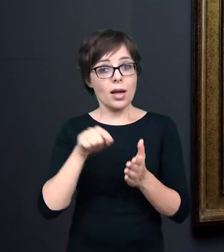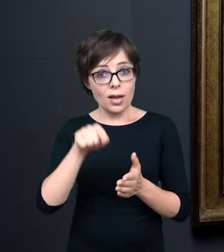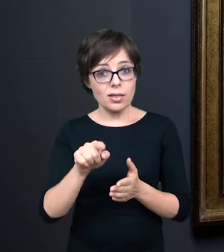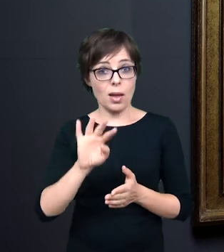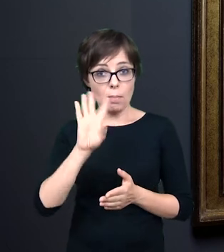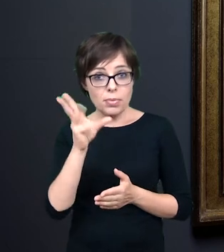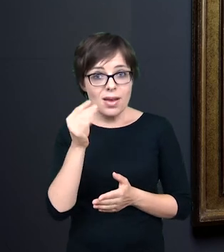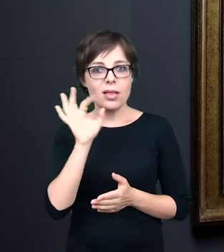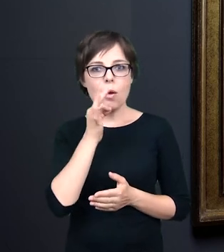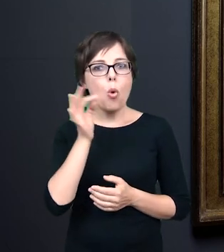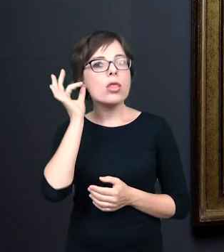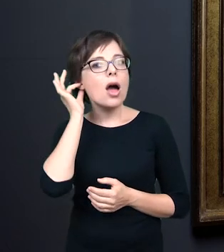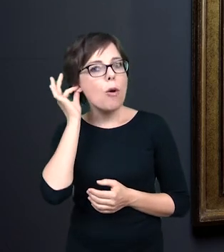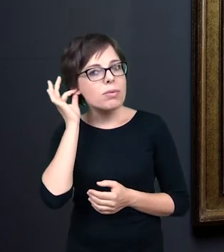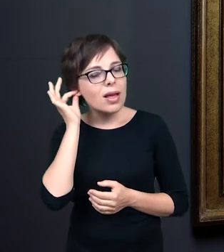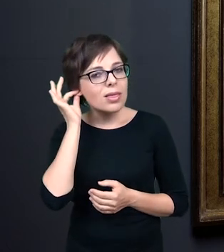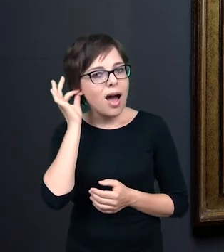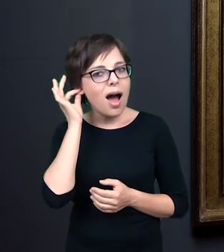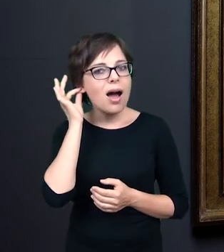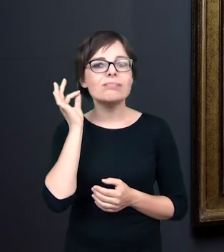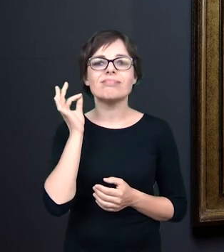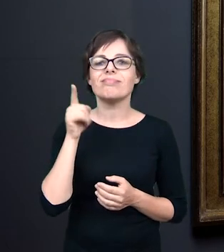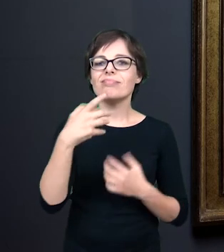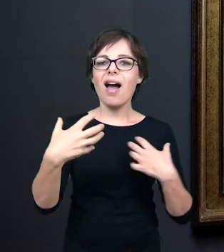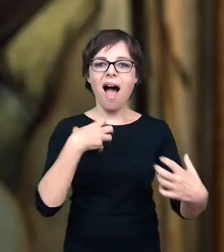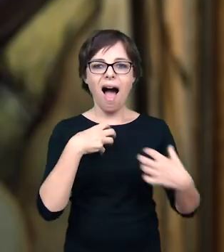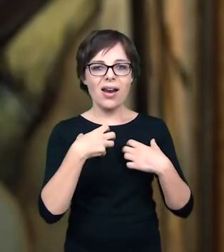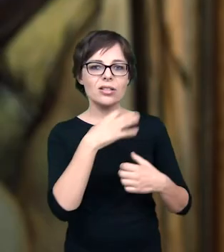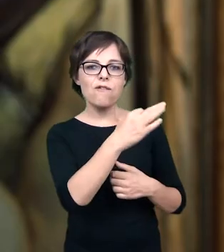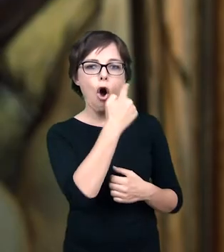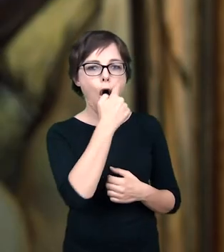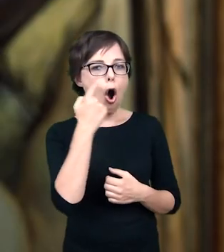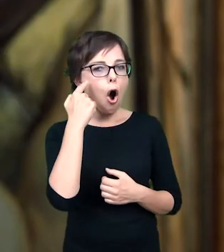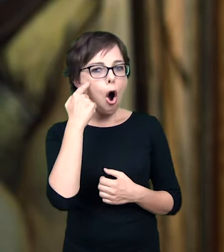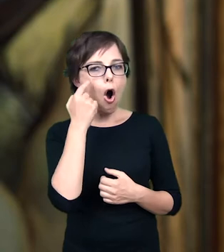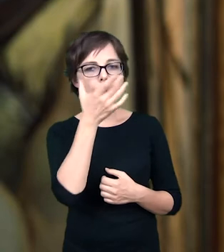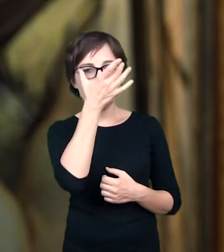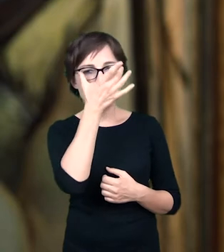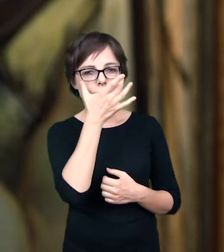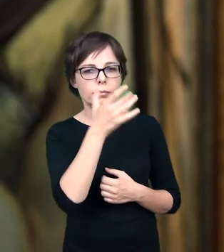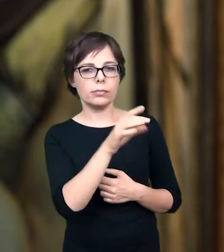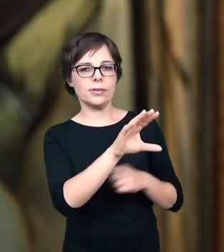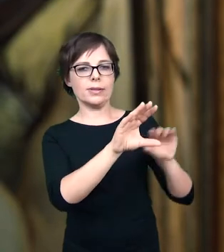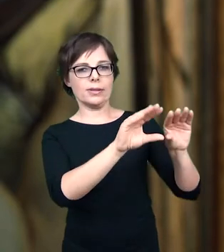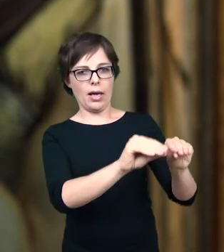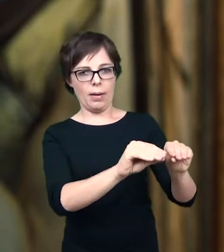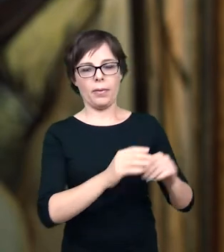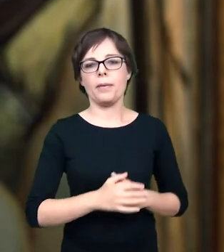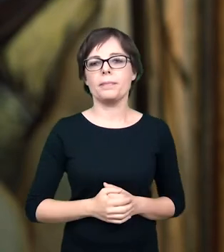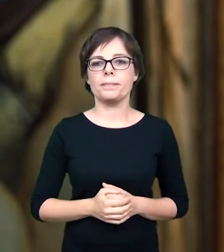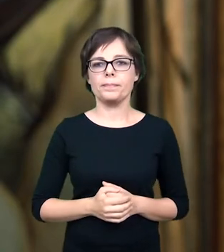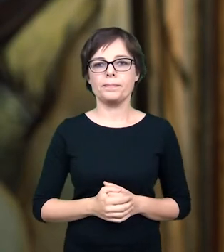zamyka mu oczy takim bardzo delikatnym i pełnym czułości gestem.